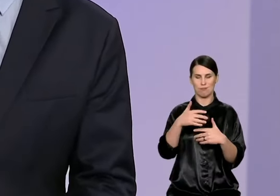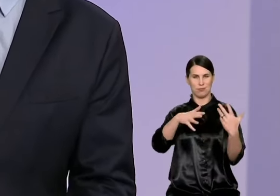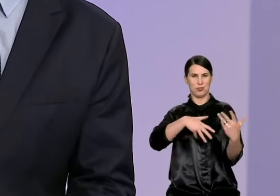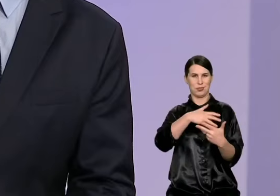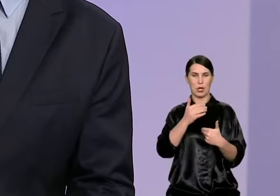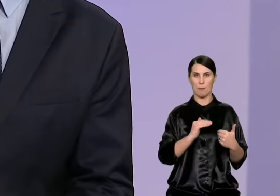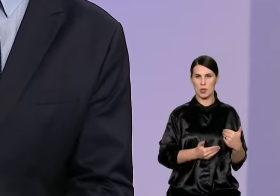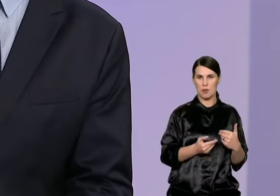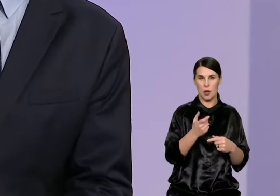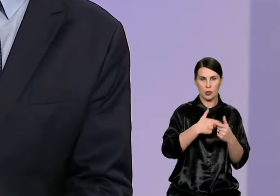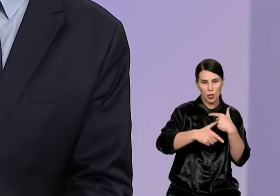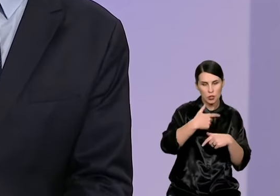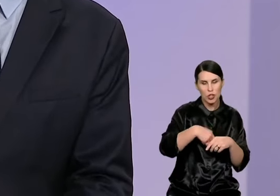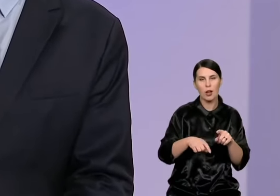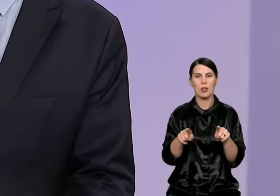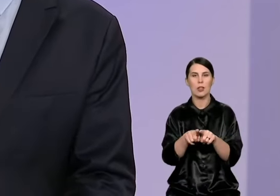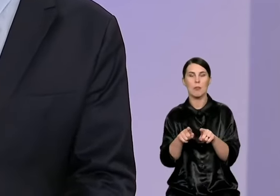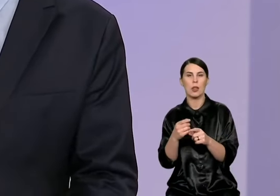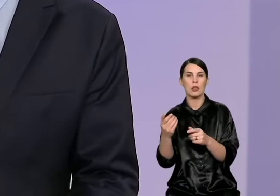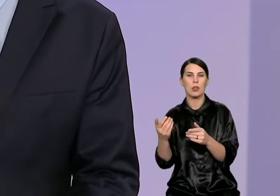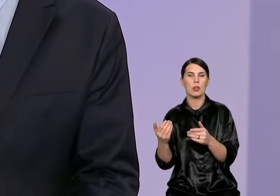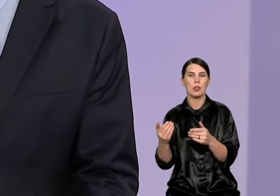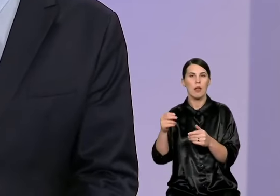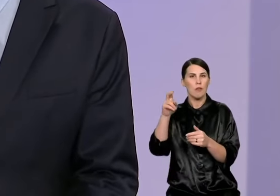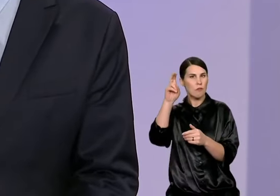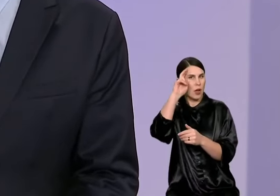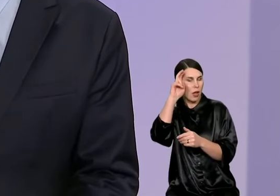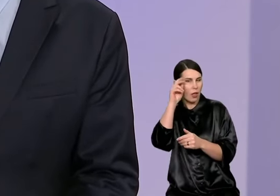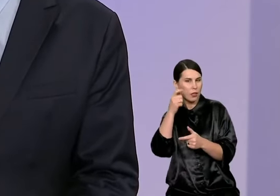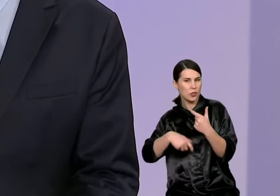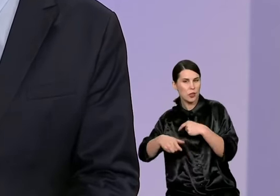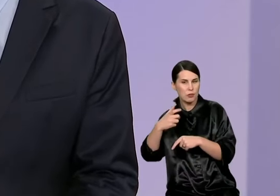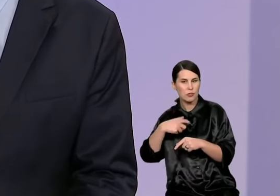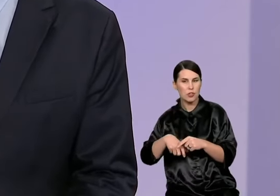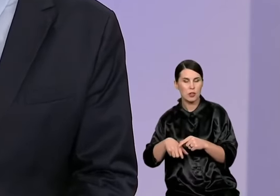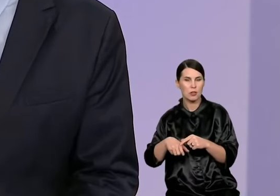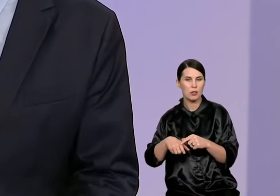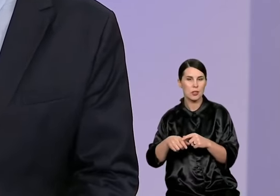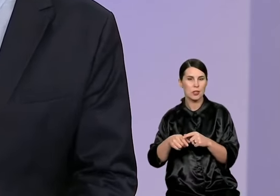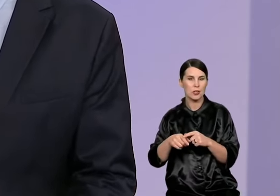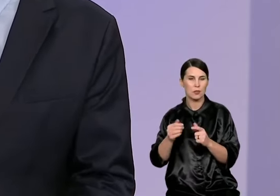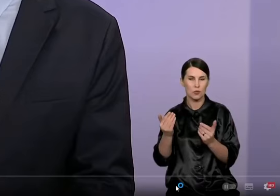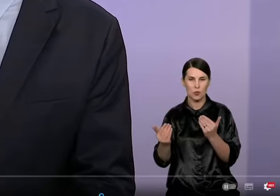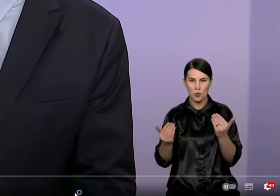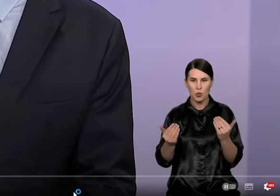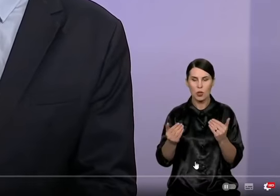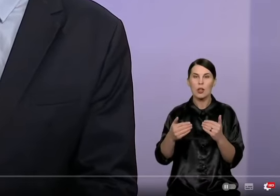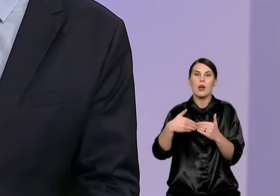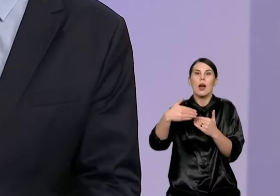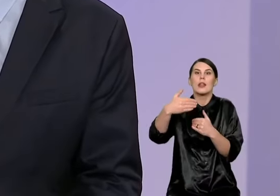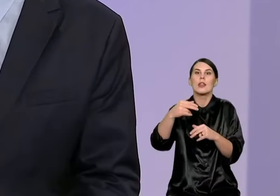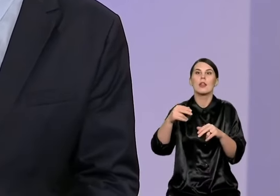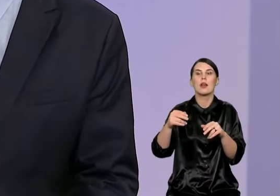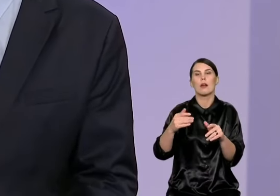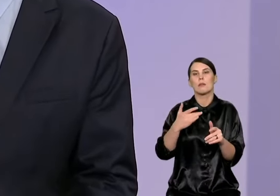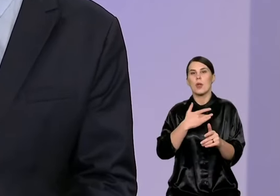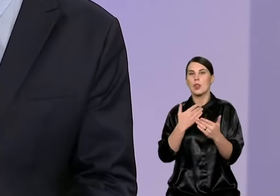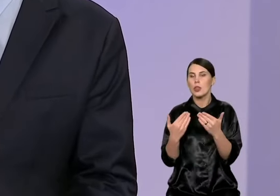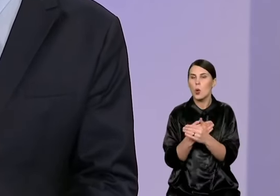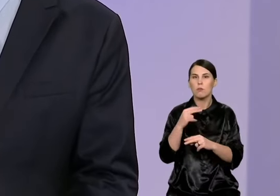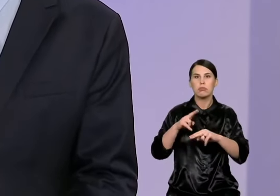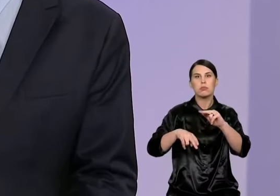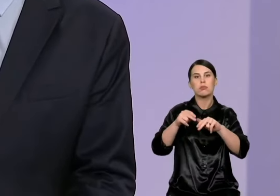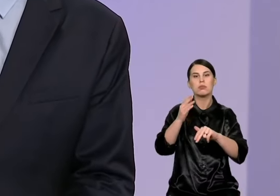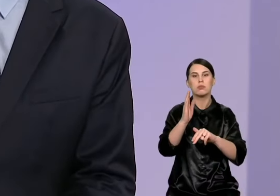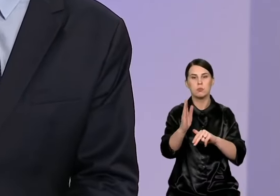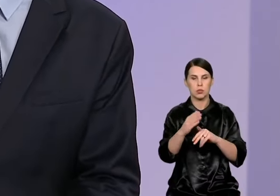pavadintim, ir naujų valdybės finansuojamų darželių statymo. Kiekvienais metais ir diskaičiai